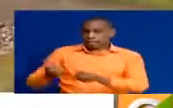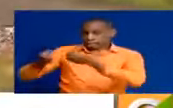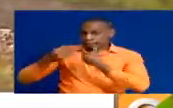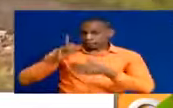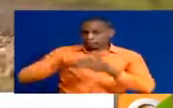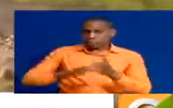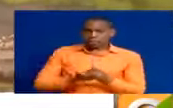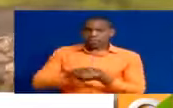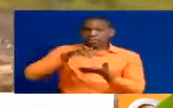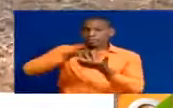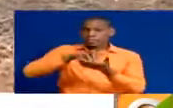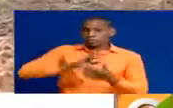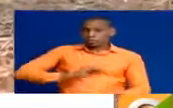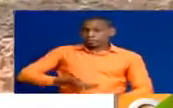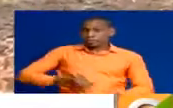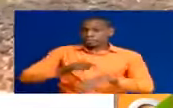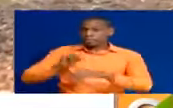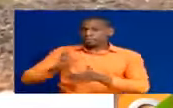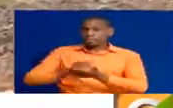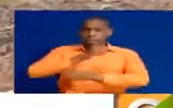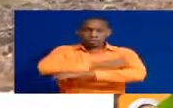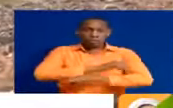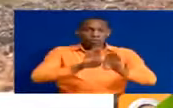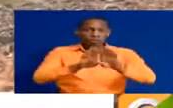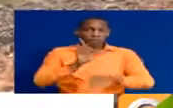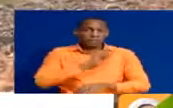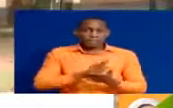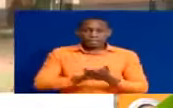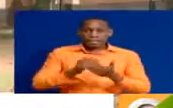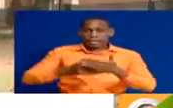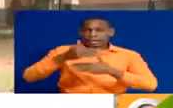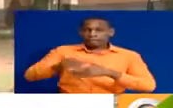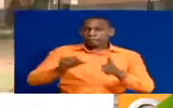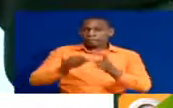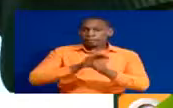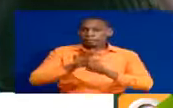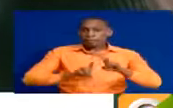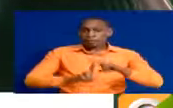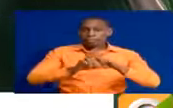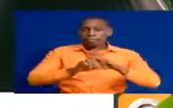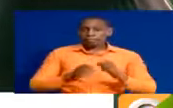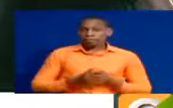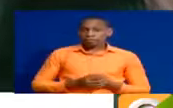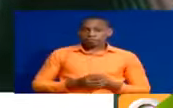Ananieleza alijipata katika hali hii wakati ambapo shule zilifungwa kufuatia janga la corona.